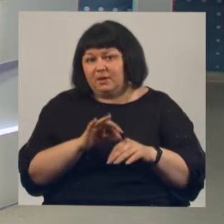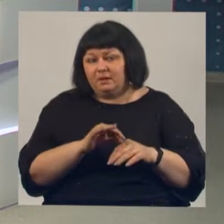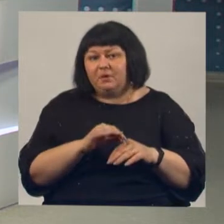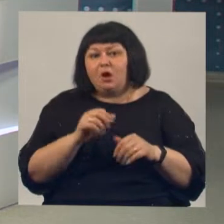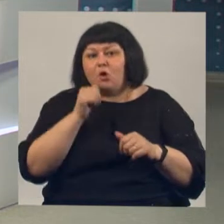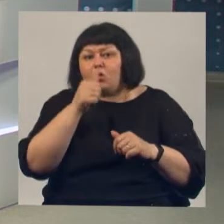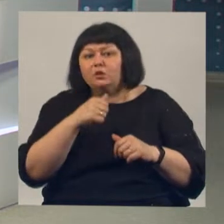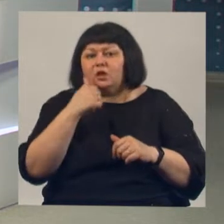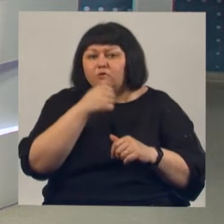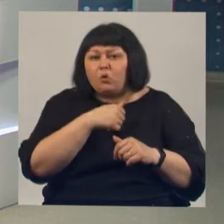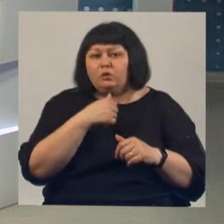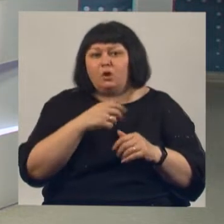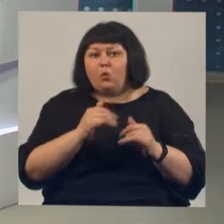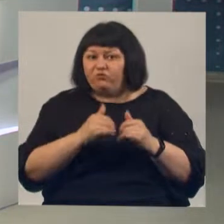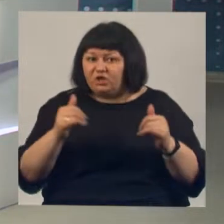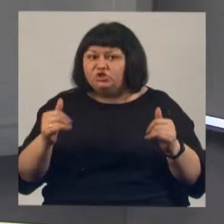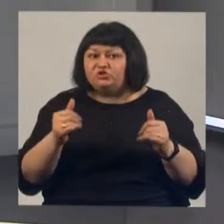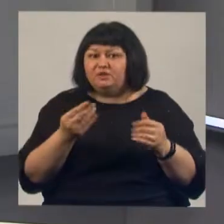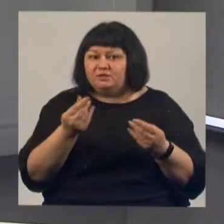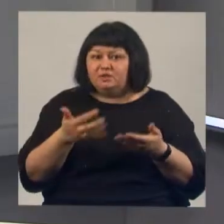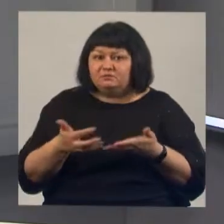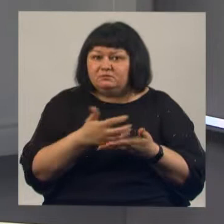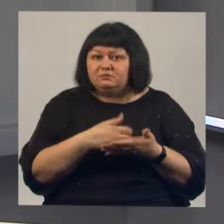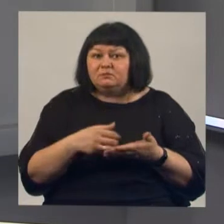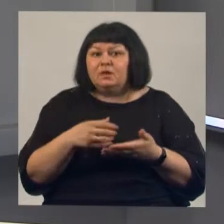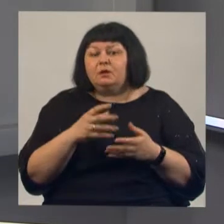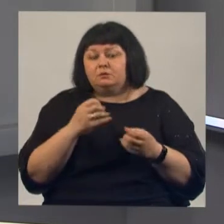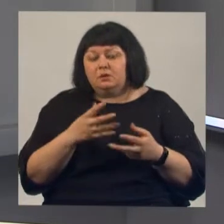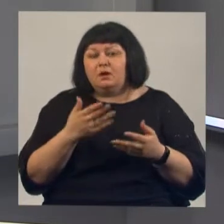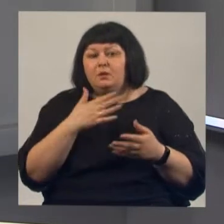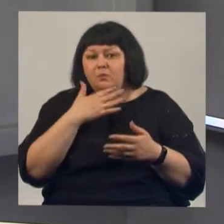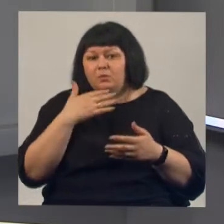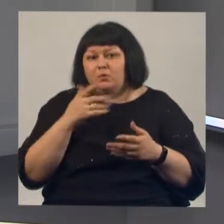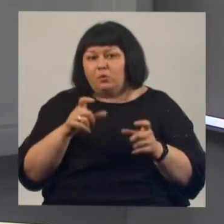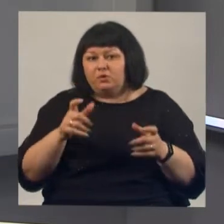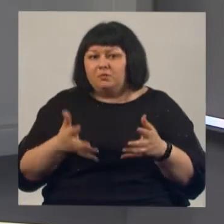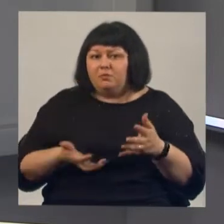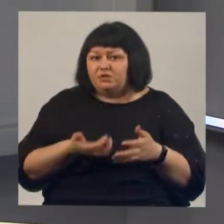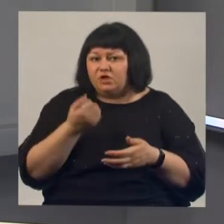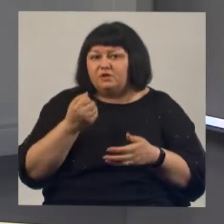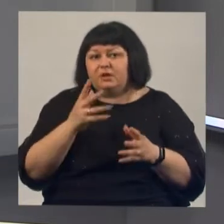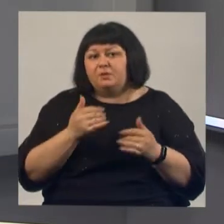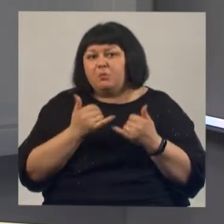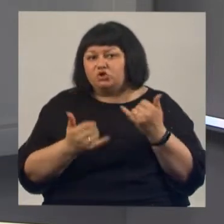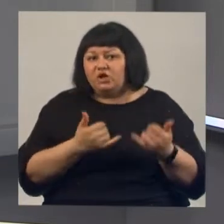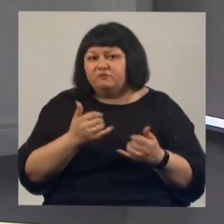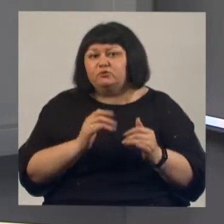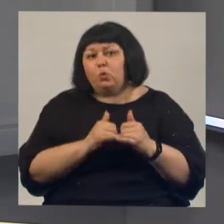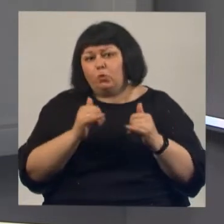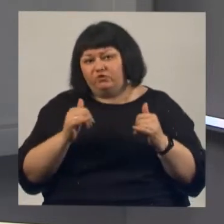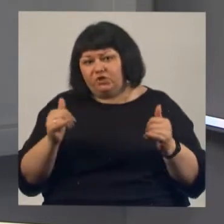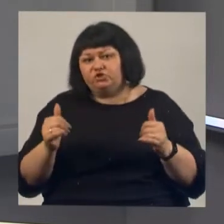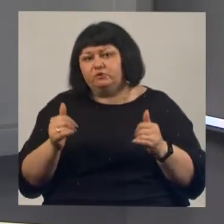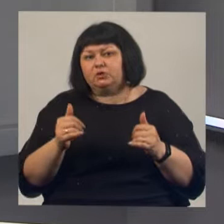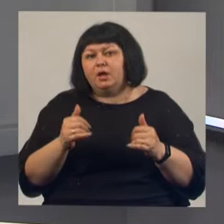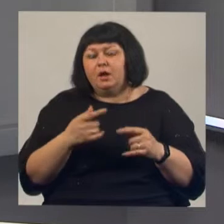выручка от акции увеличивается? Несомненно, количество желающих поддержать акцию и благотворительные пожертвования, конечно же, увеличивается. Потому